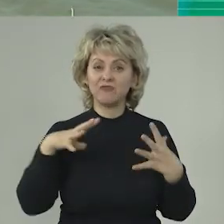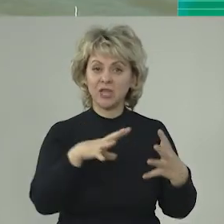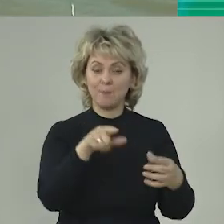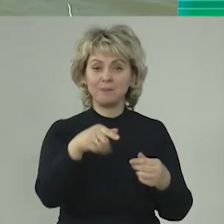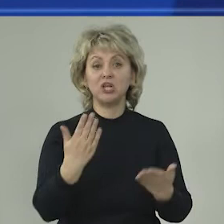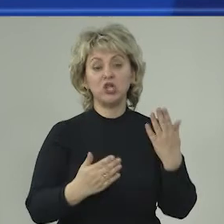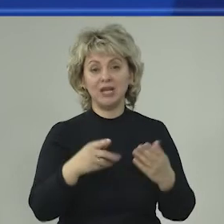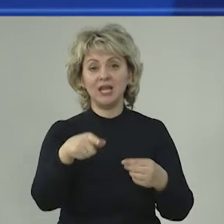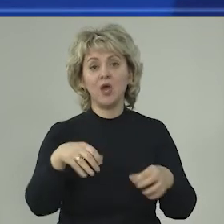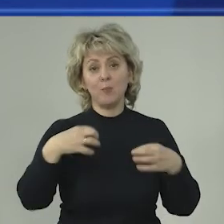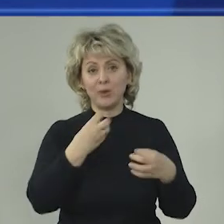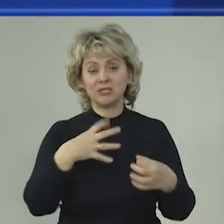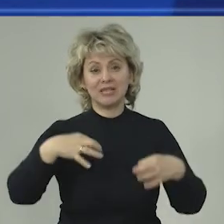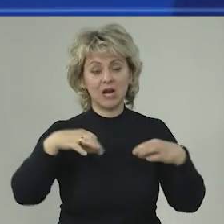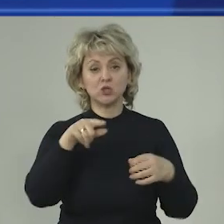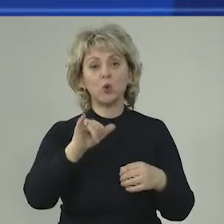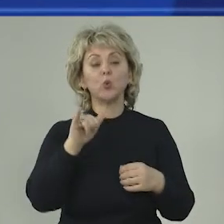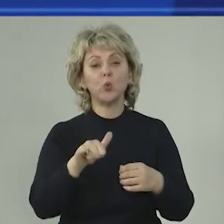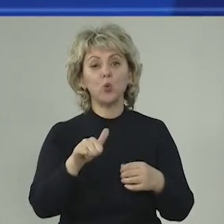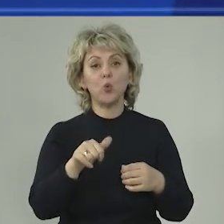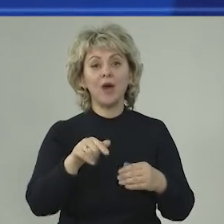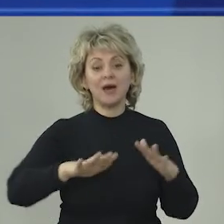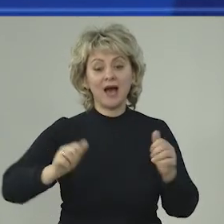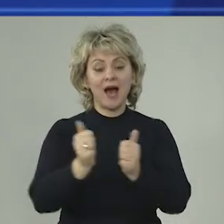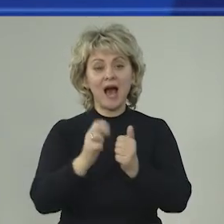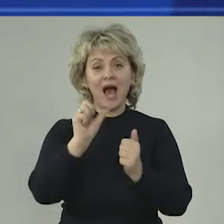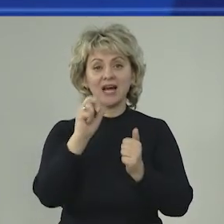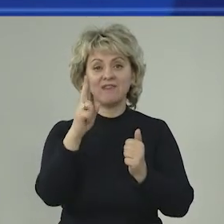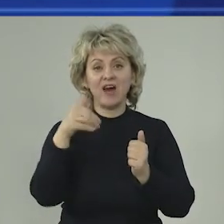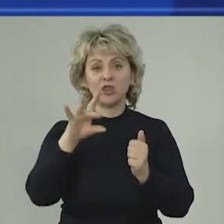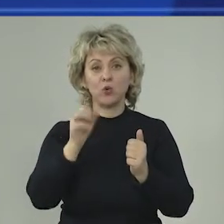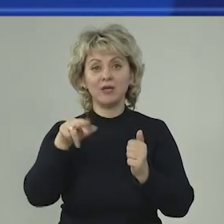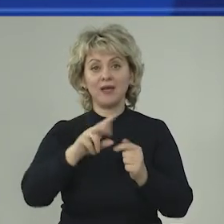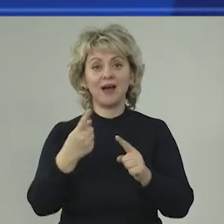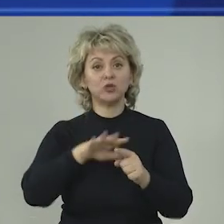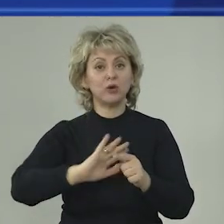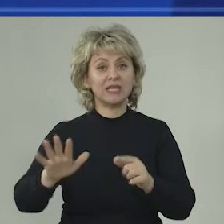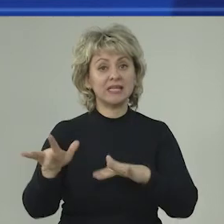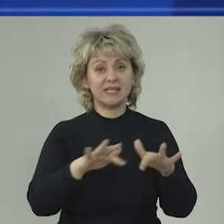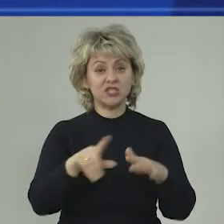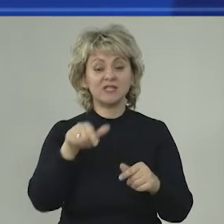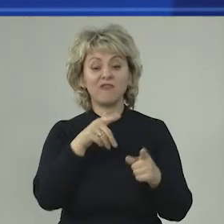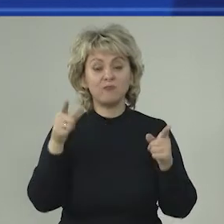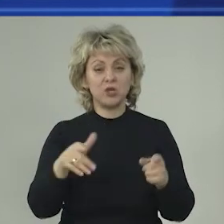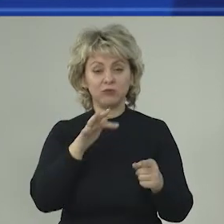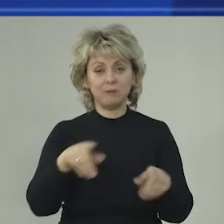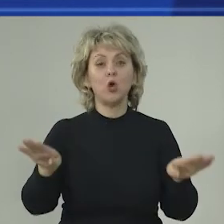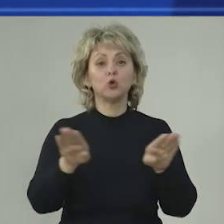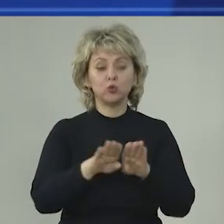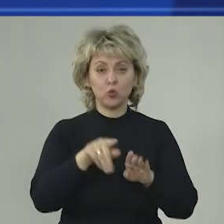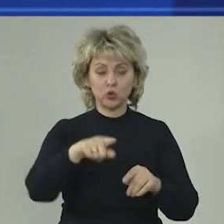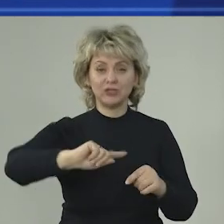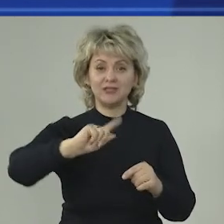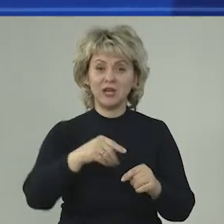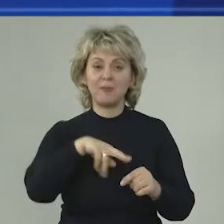автомобилей или шаттлов у акватории, которая была не задействована в этот период времени. Это тоже